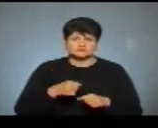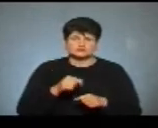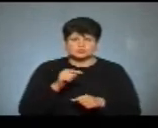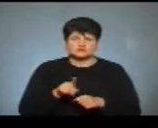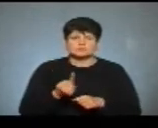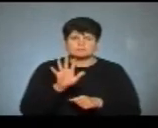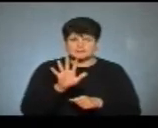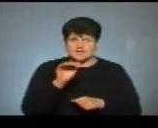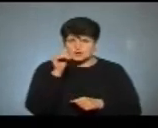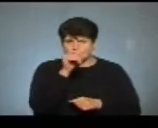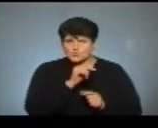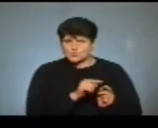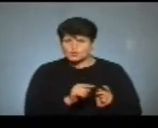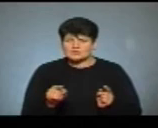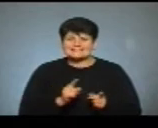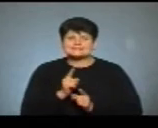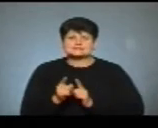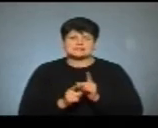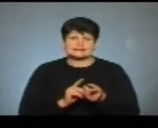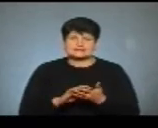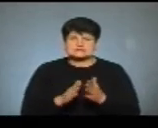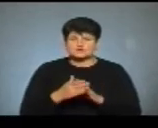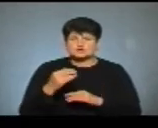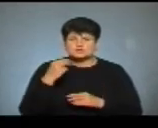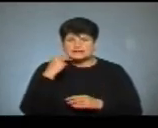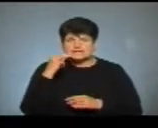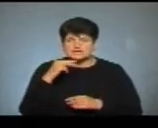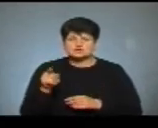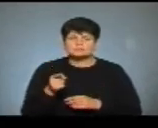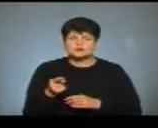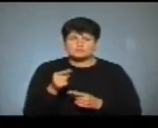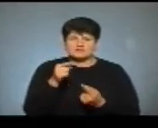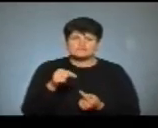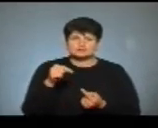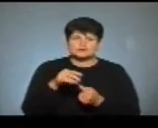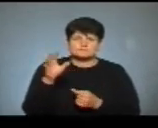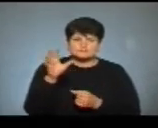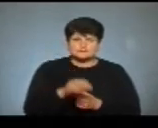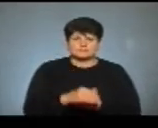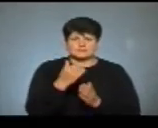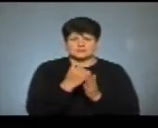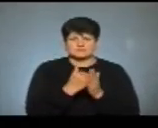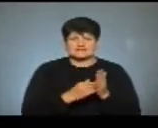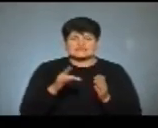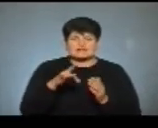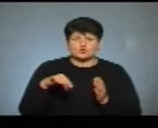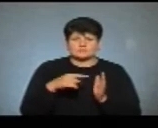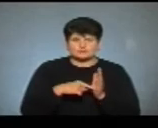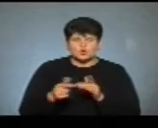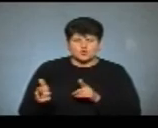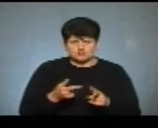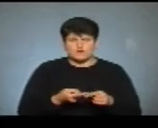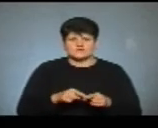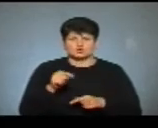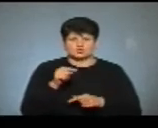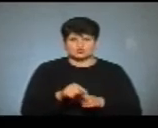цих п'ять років все-таки змінити ситуацію не краще, щоб Тернопіль відповідав всім параметрам Європейської містості. Готовий до цього